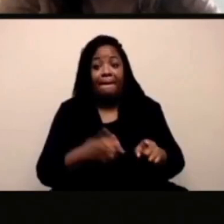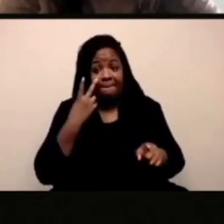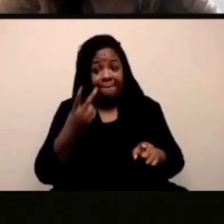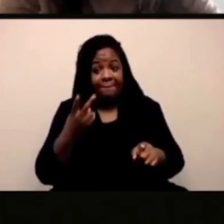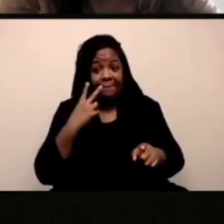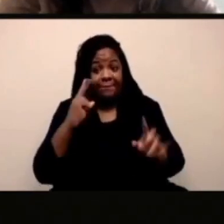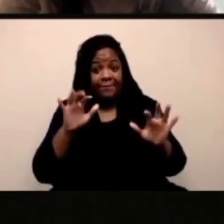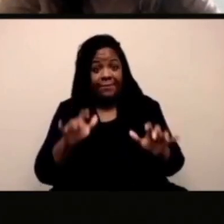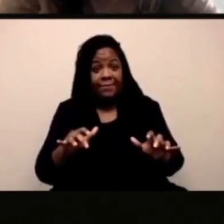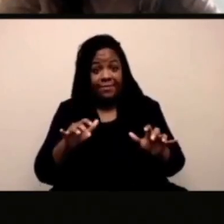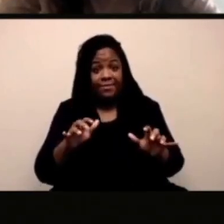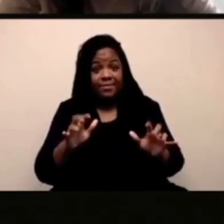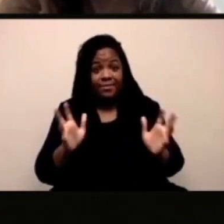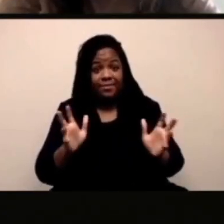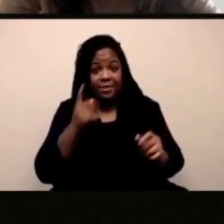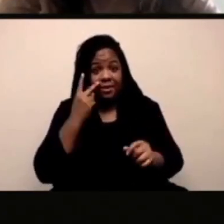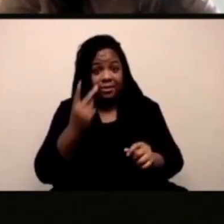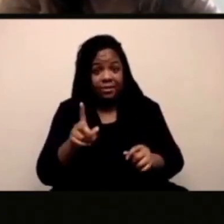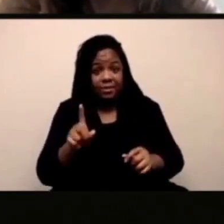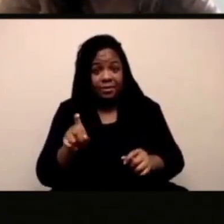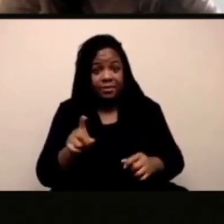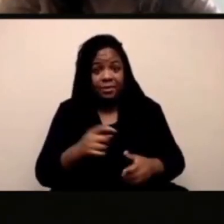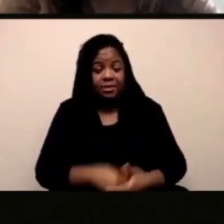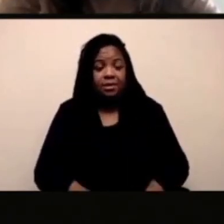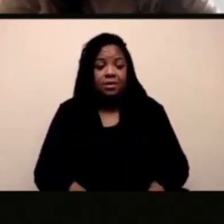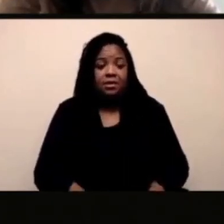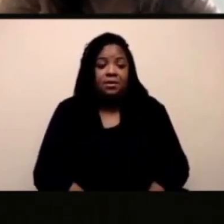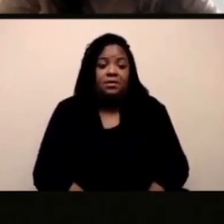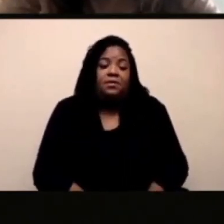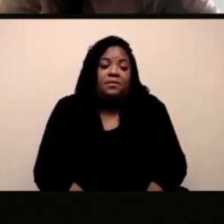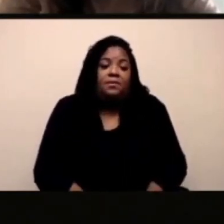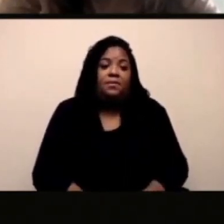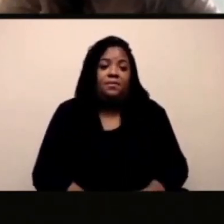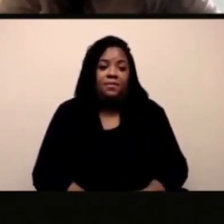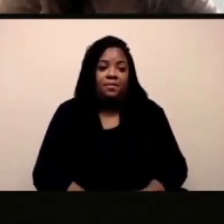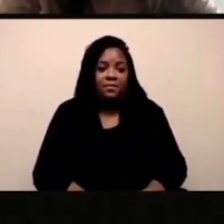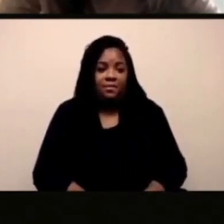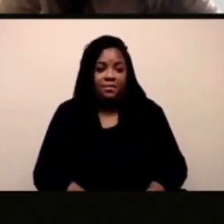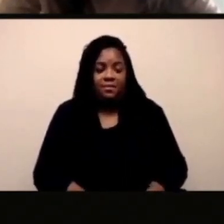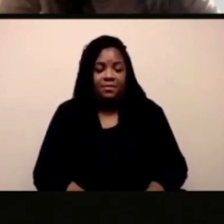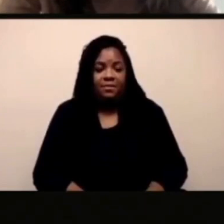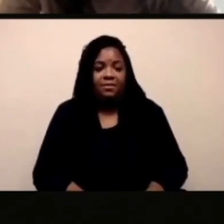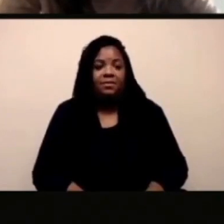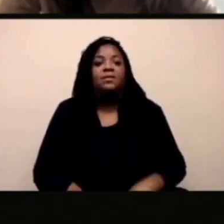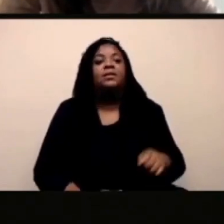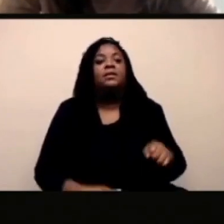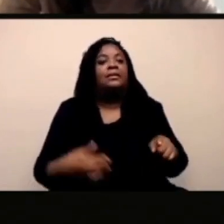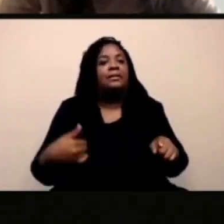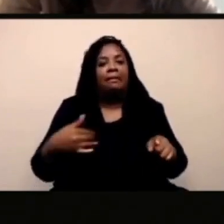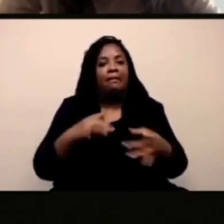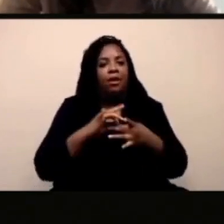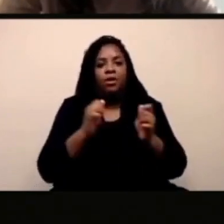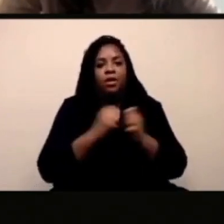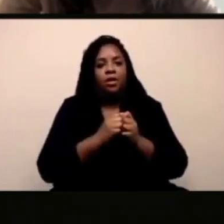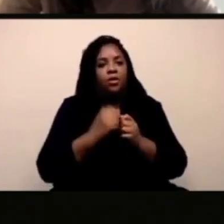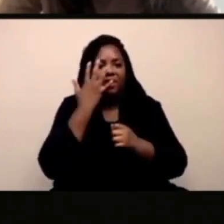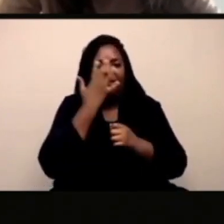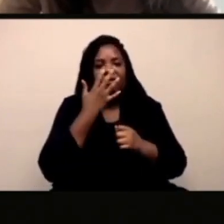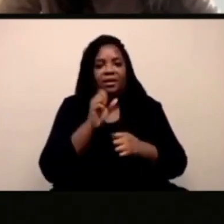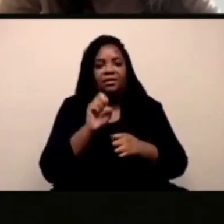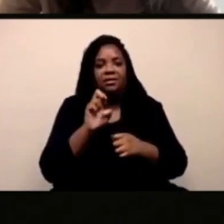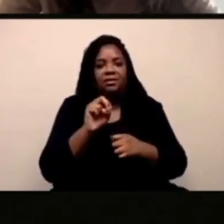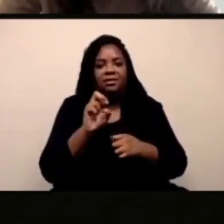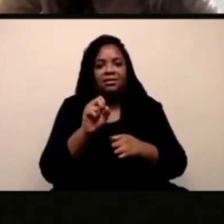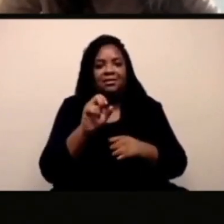Possono provare questa applicazione muovendo la faccia, il viso da una parte all'altra. Tutto a